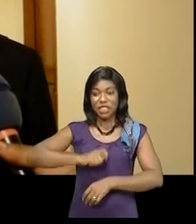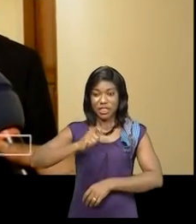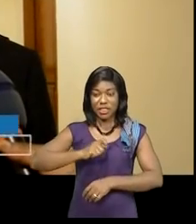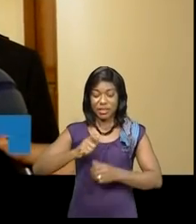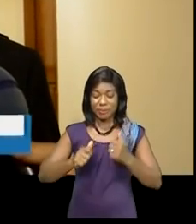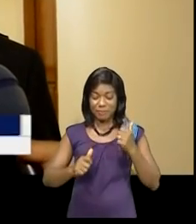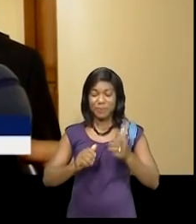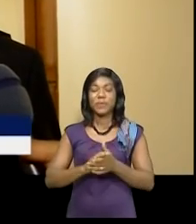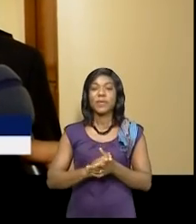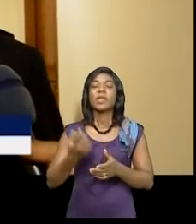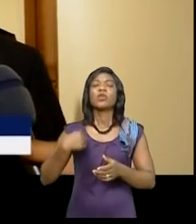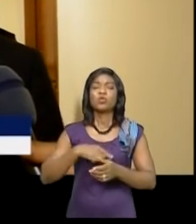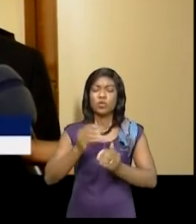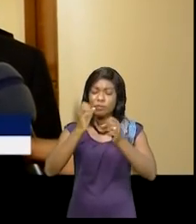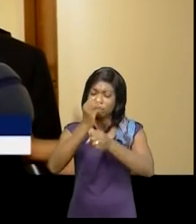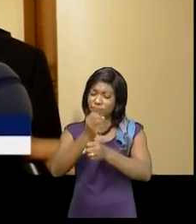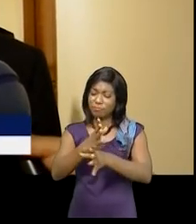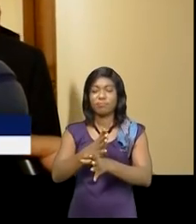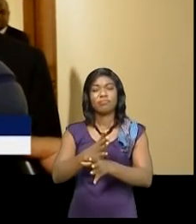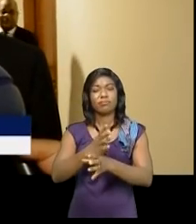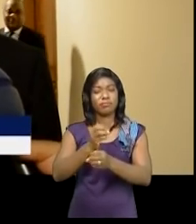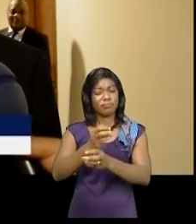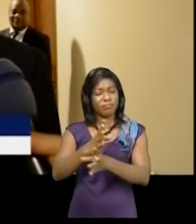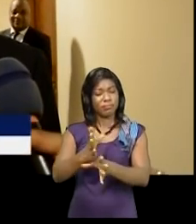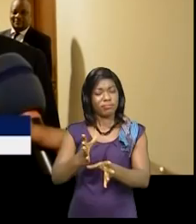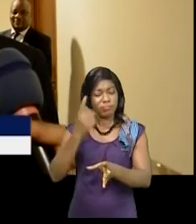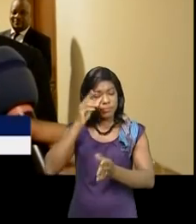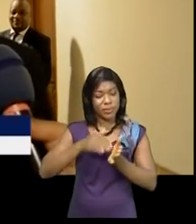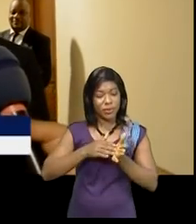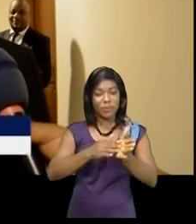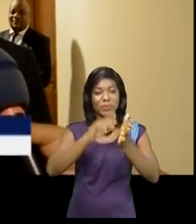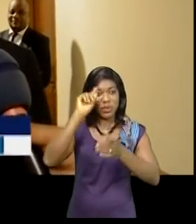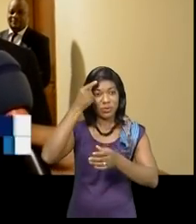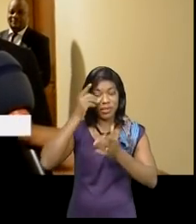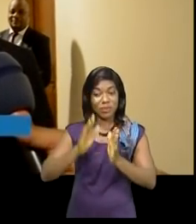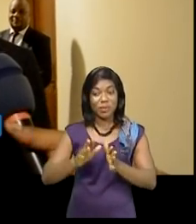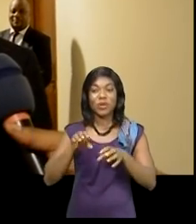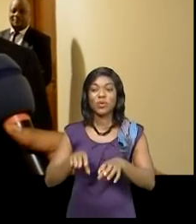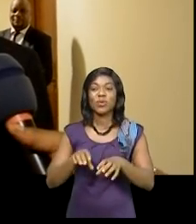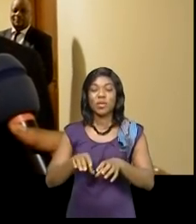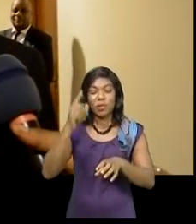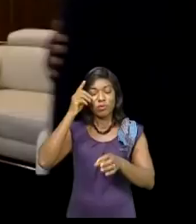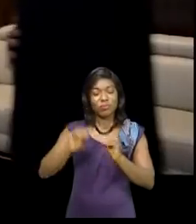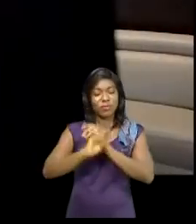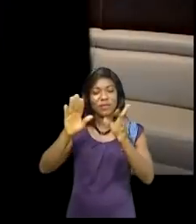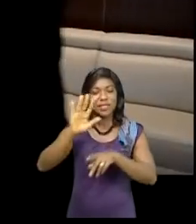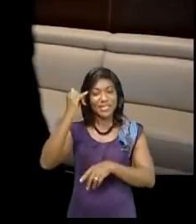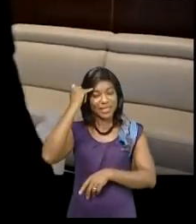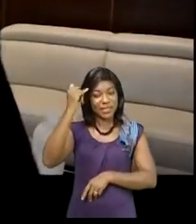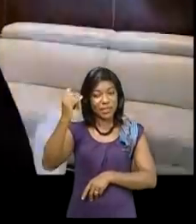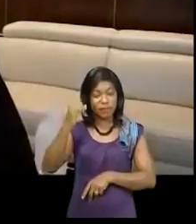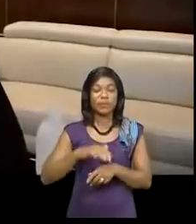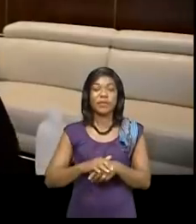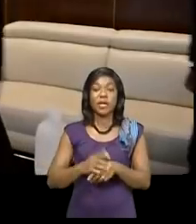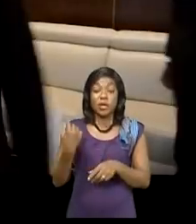Nous sommes prêts à accompagner le gouvernement congolais à réaliser ses ambitions dans ce domaine. Où en sommes-nous